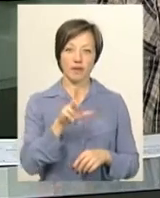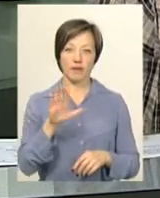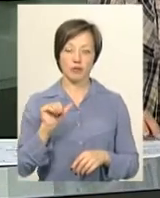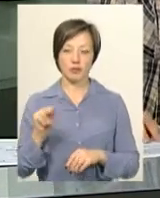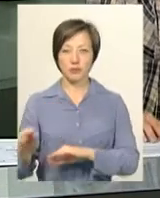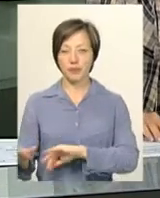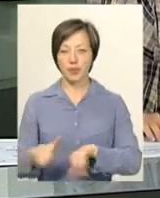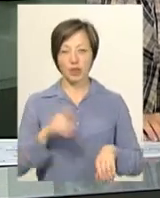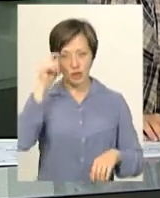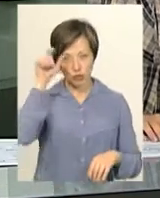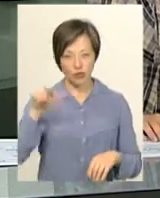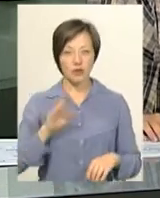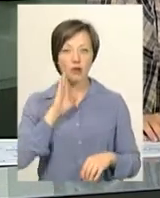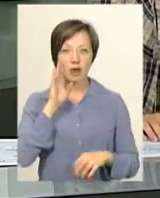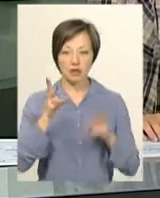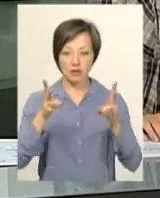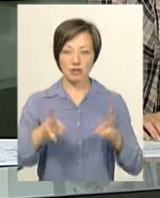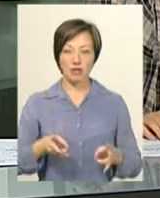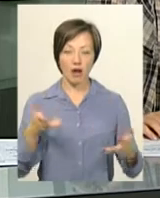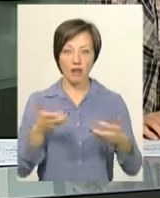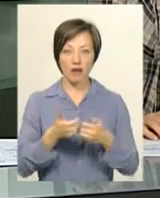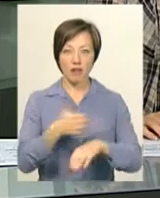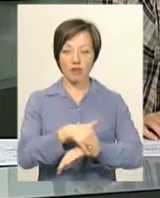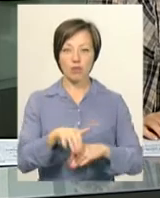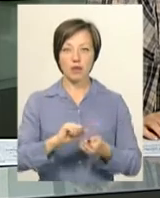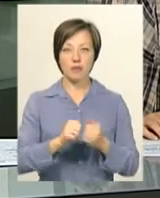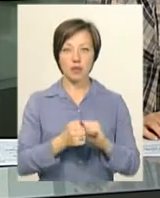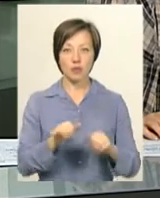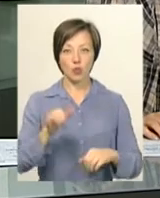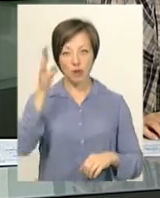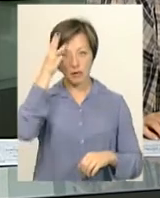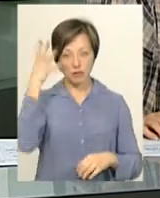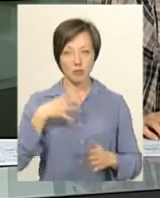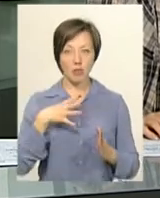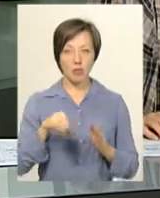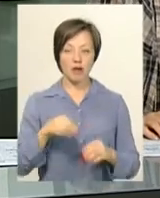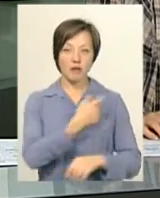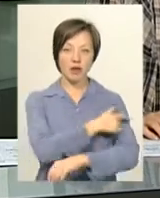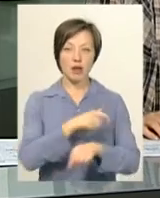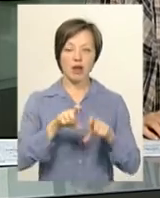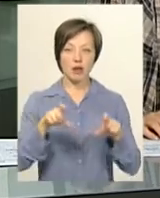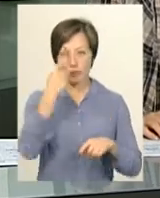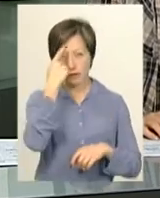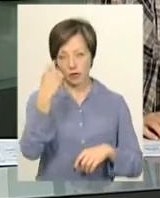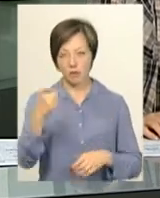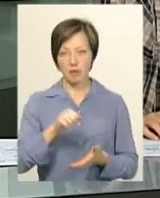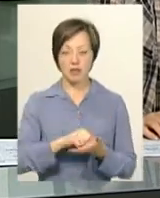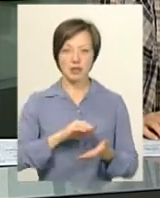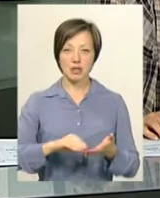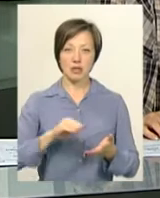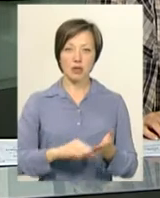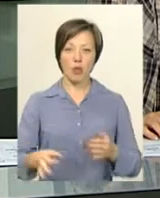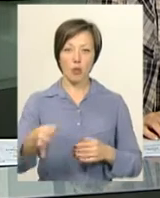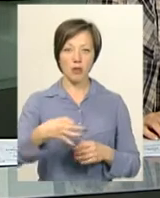Чоловік, який сьогодні вранці травмувався в аварії на вулиці Кам'янецькій у Хмельницькому, помер у лікарні. Про це повідомила прес-секретар